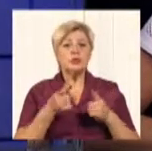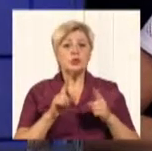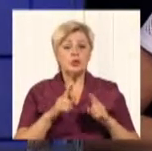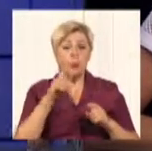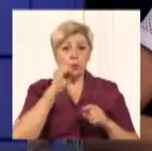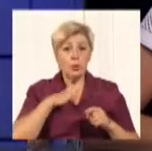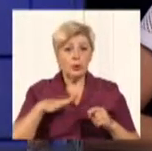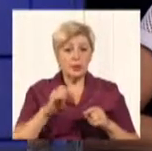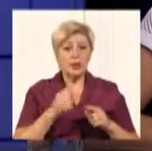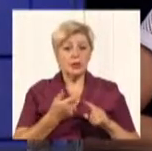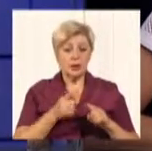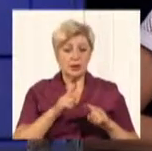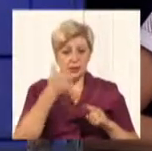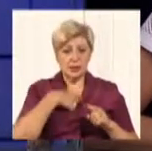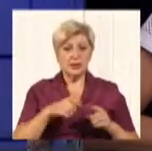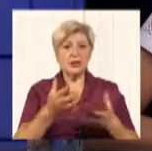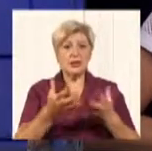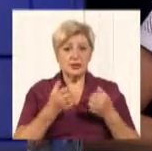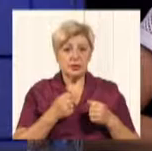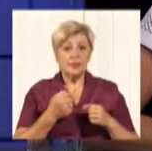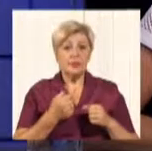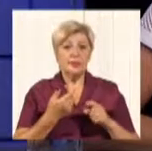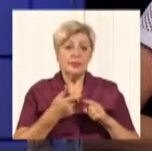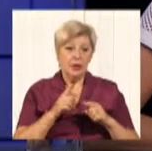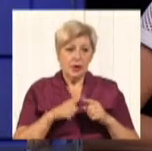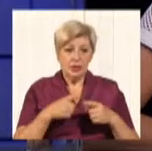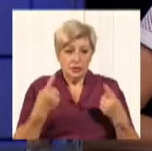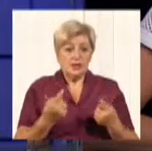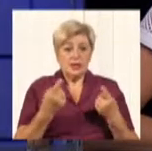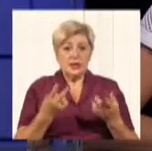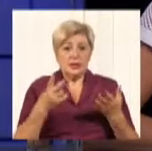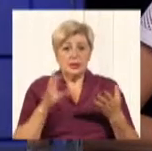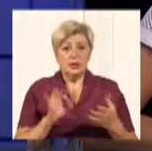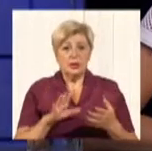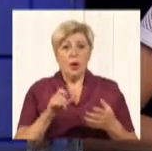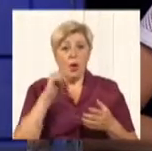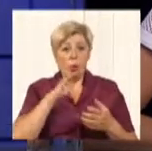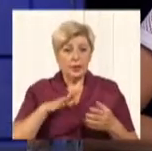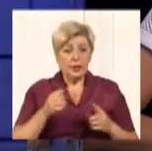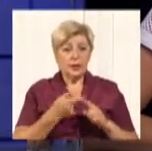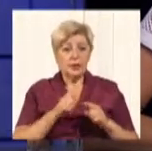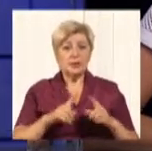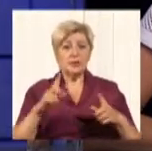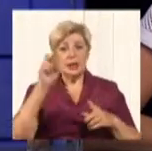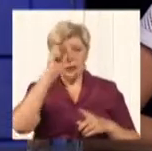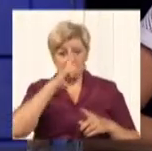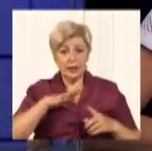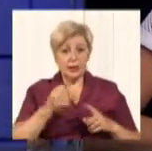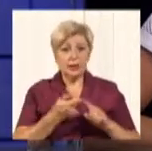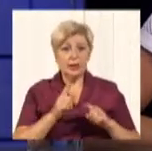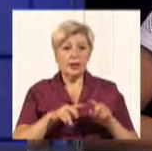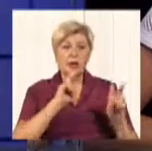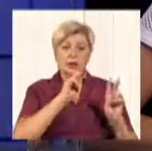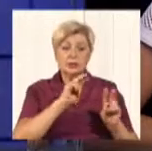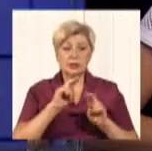на себе взяла, це очевидна річ. Тому що Україна – це країна, яка слідкує за